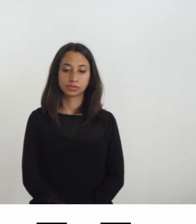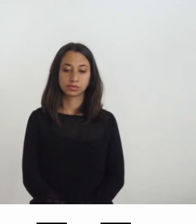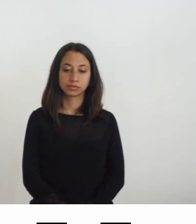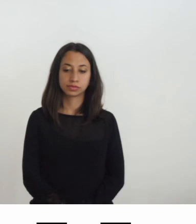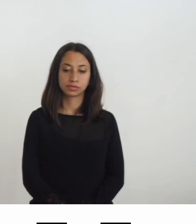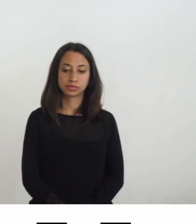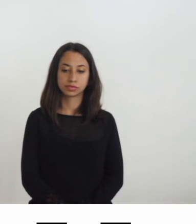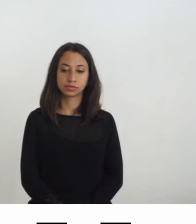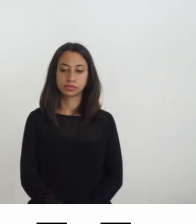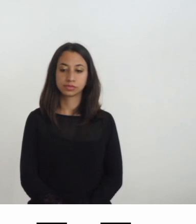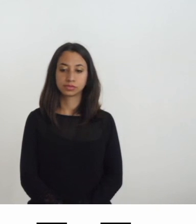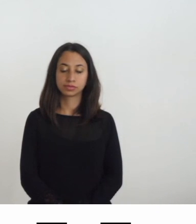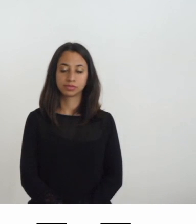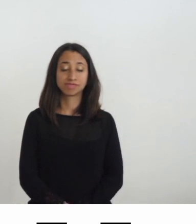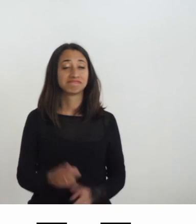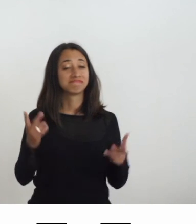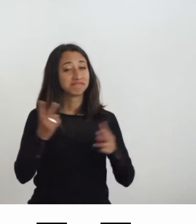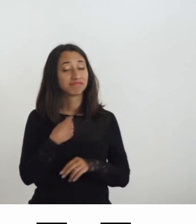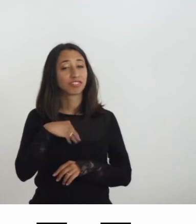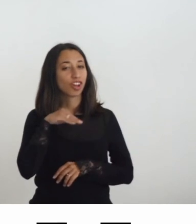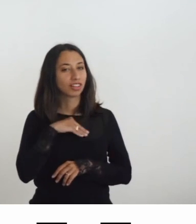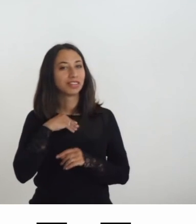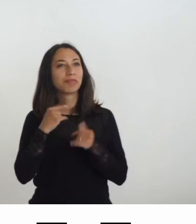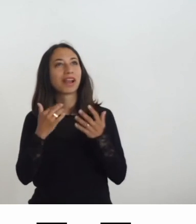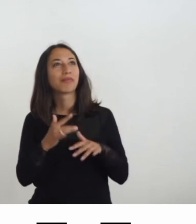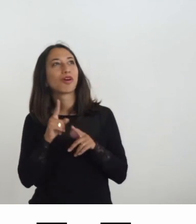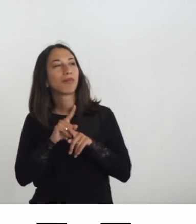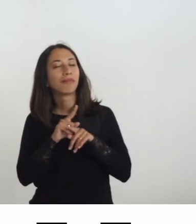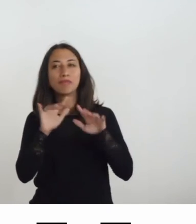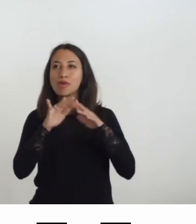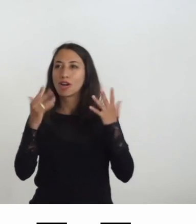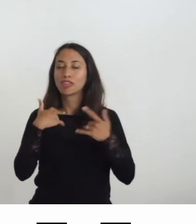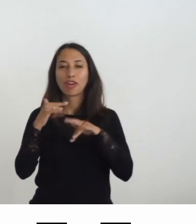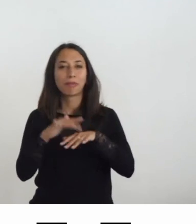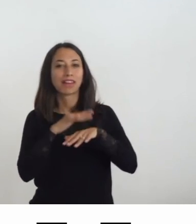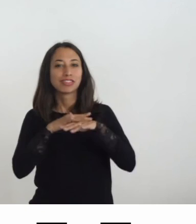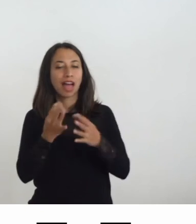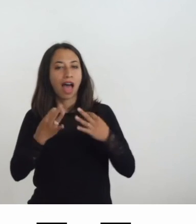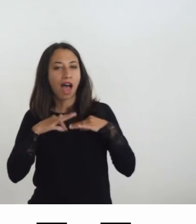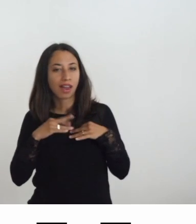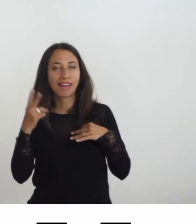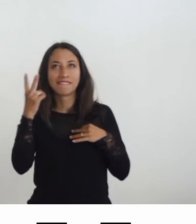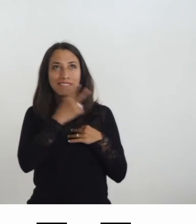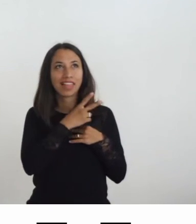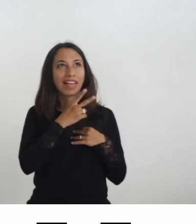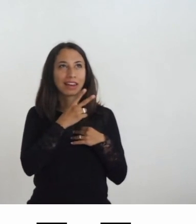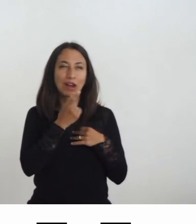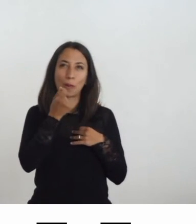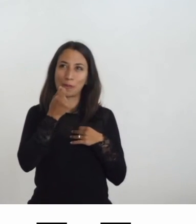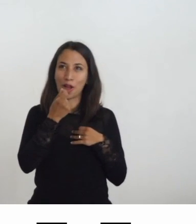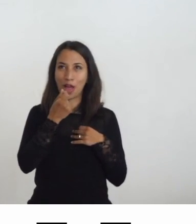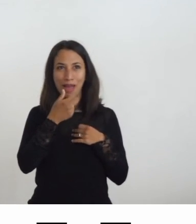sono più che mai consapevole della mia percezione del mondo è il mio dono e la mia maledizione